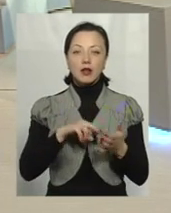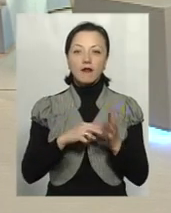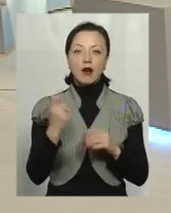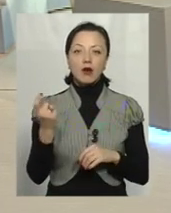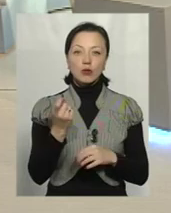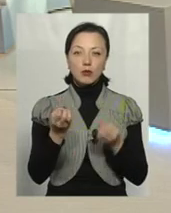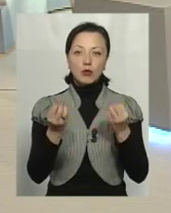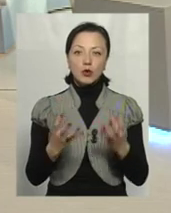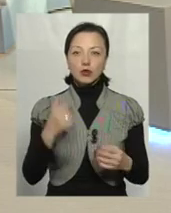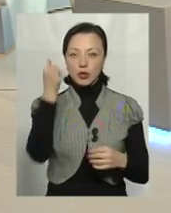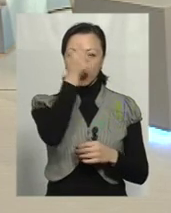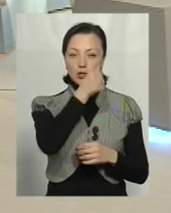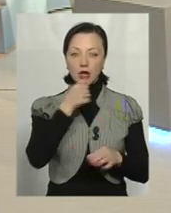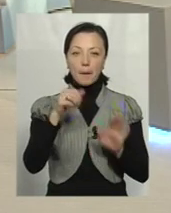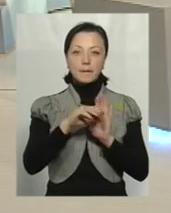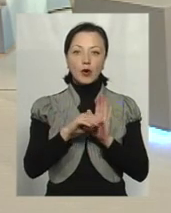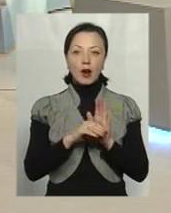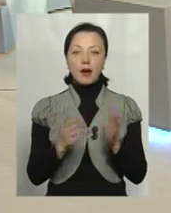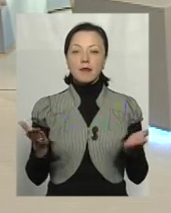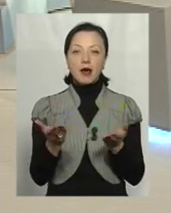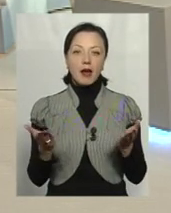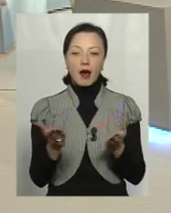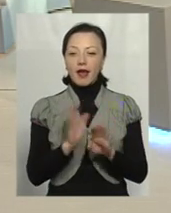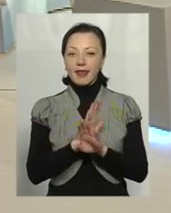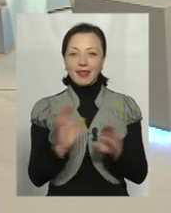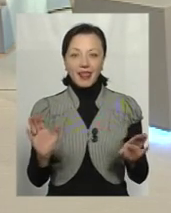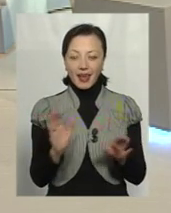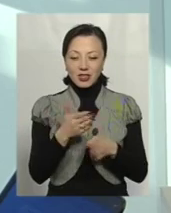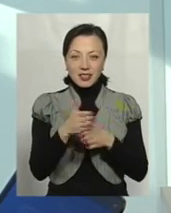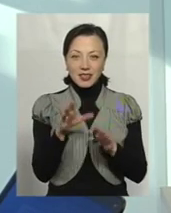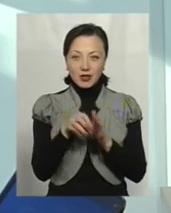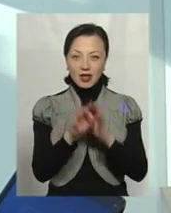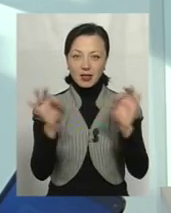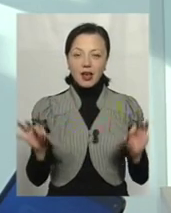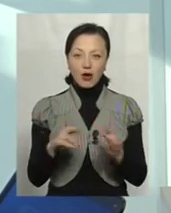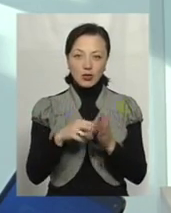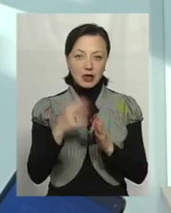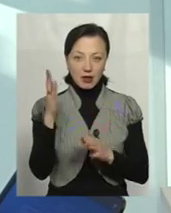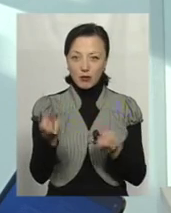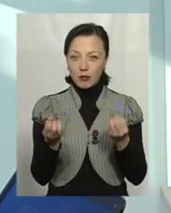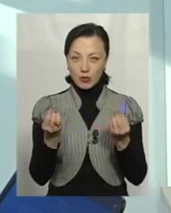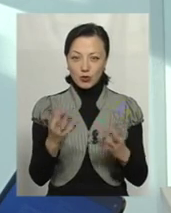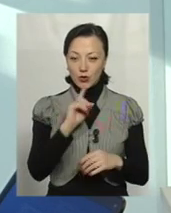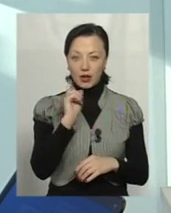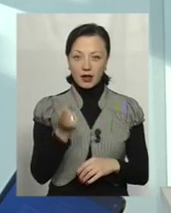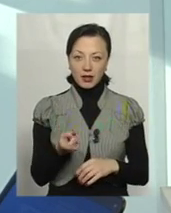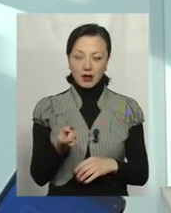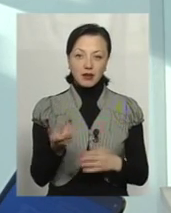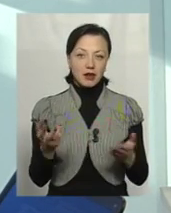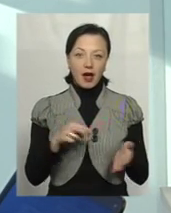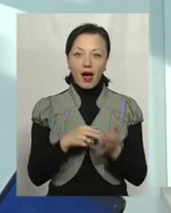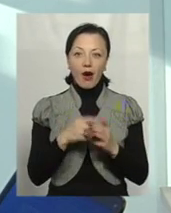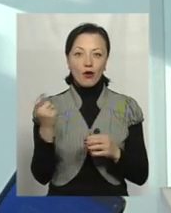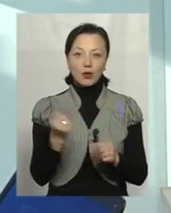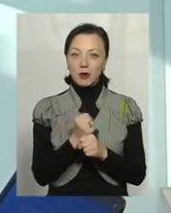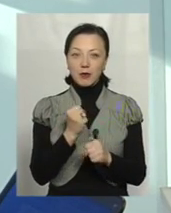просто річна програма, яка не є елементом ніякої стратегії? От просто на рік. Економіка не